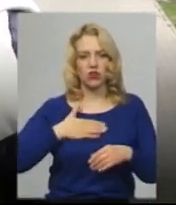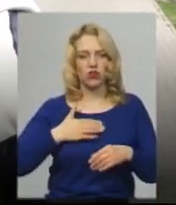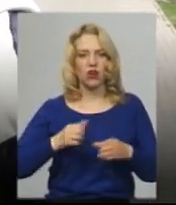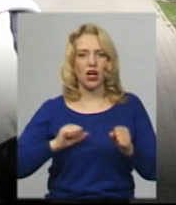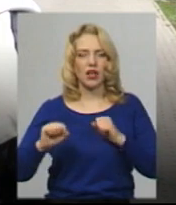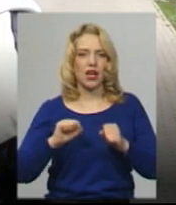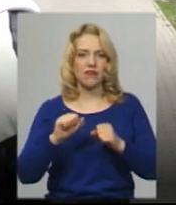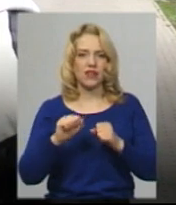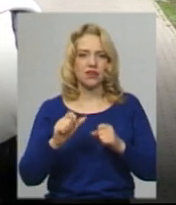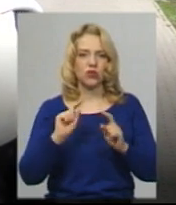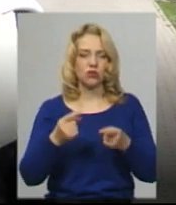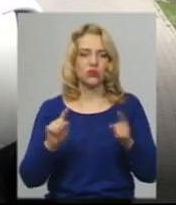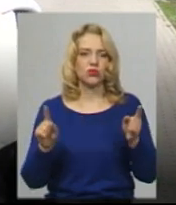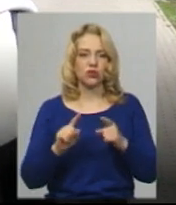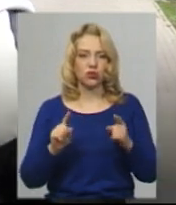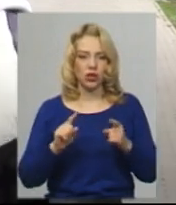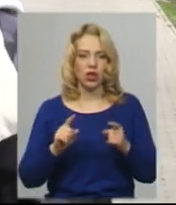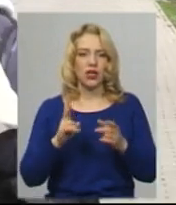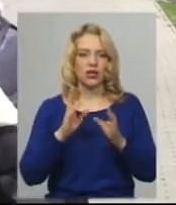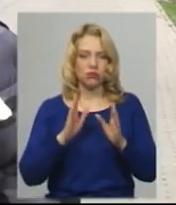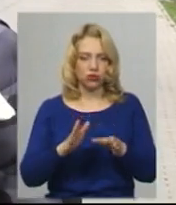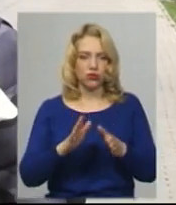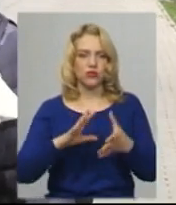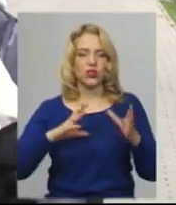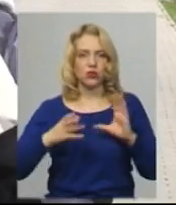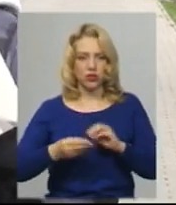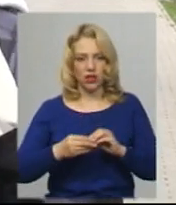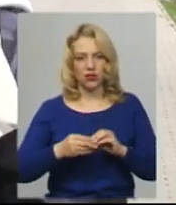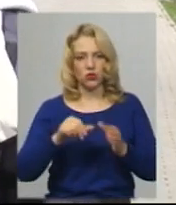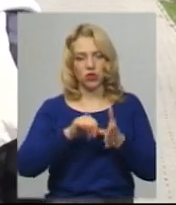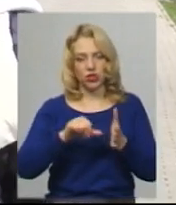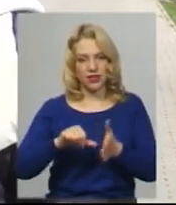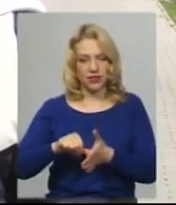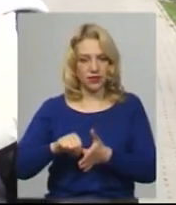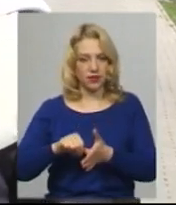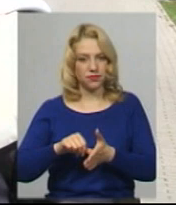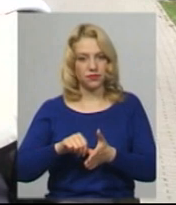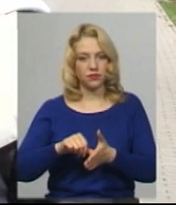тому що, в принципі, і будуть в кінцевому результаті учасниць